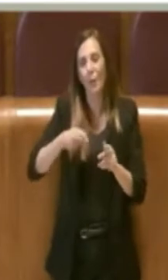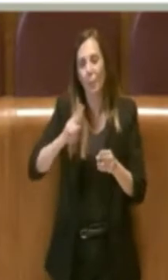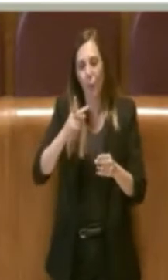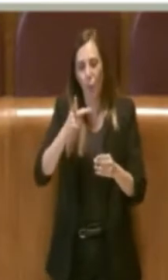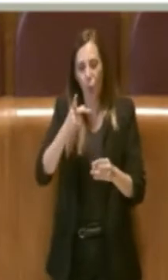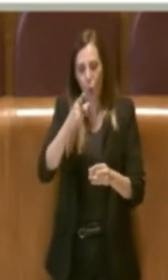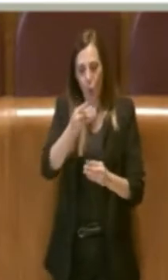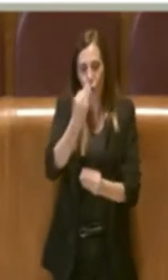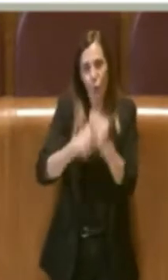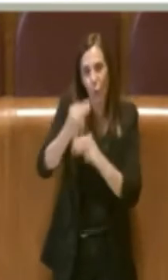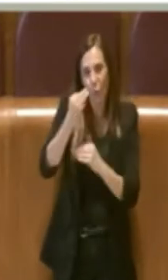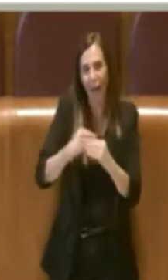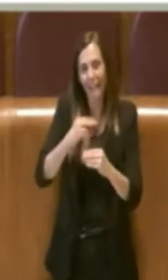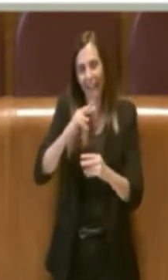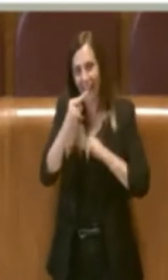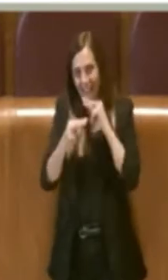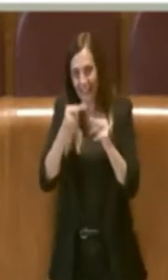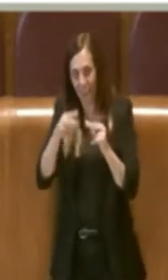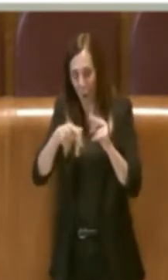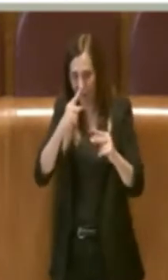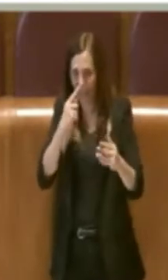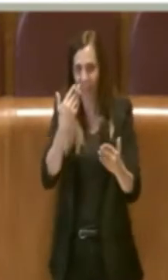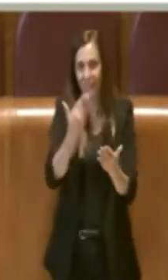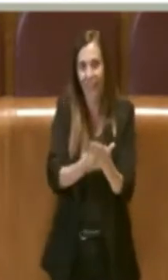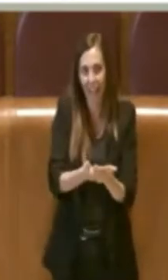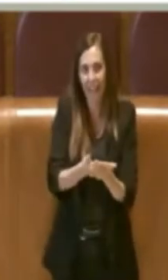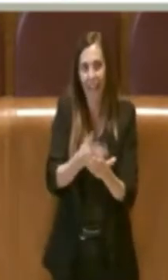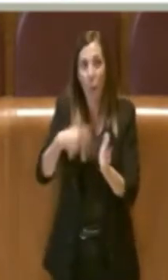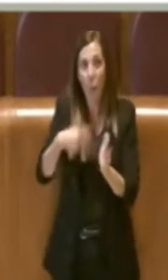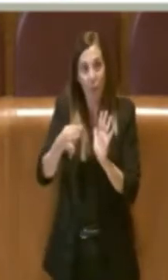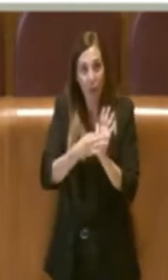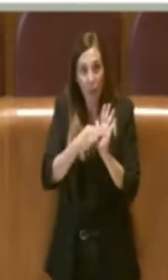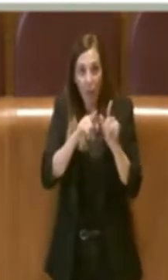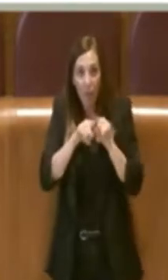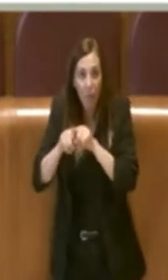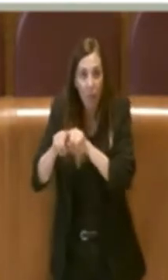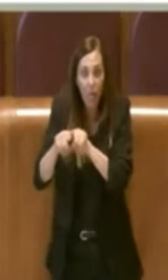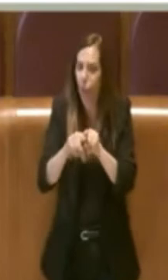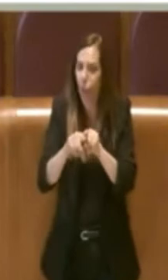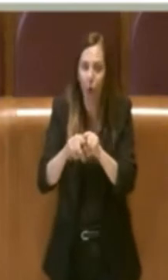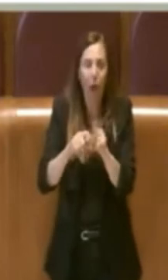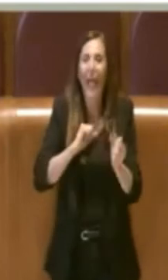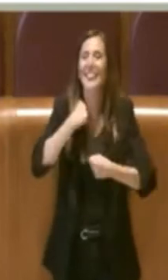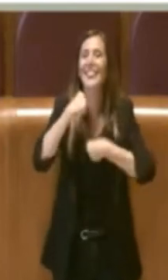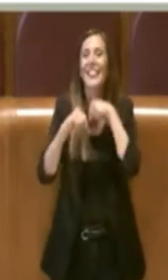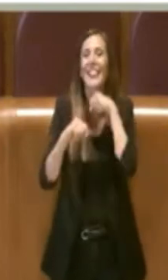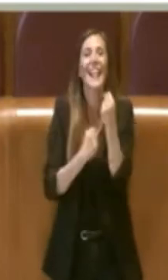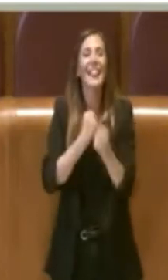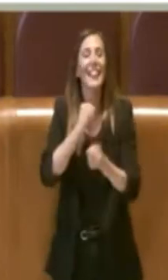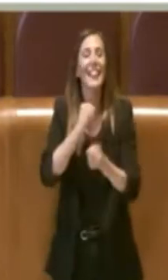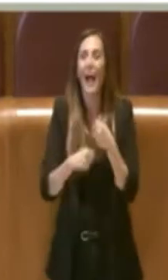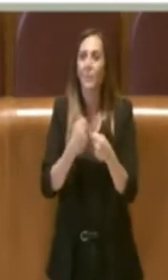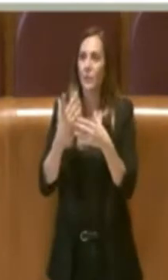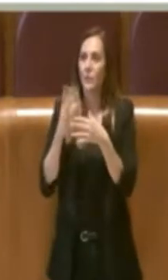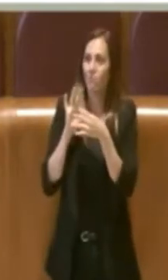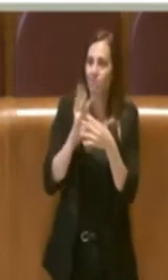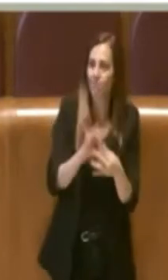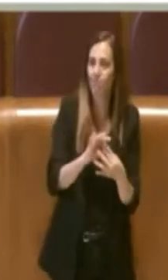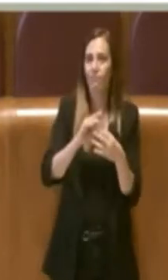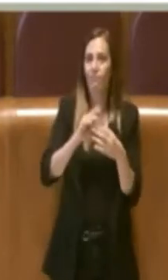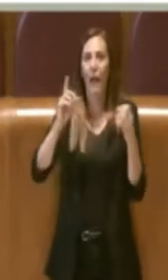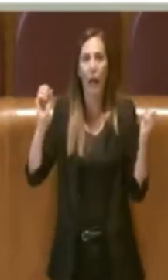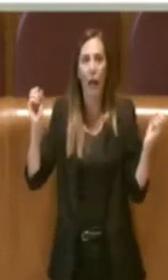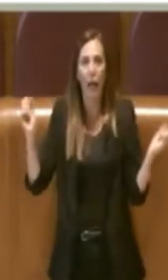domanda, che però ricordiamo non è un elemento statico, ma un elemento dinamico, legato a volte ad eventi anche